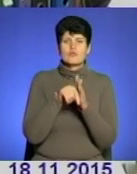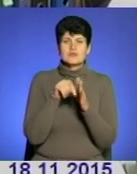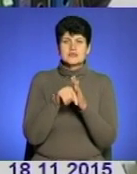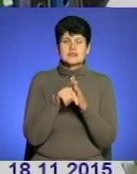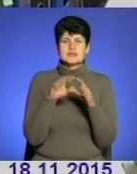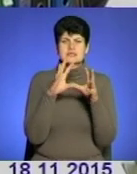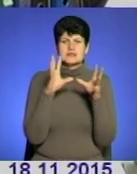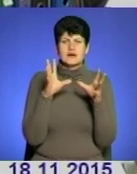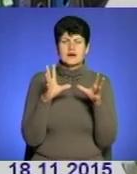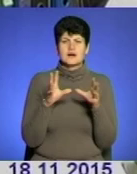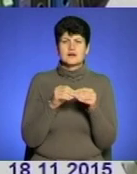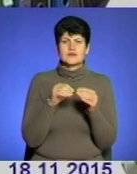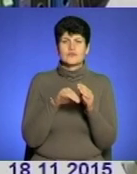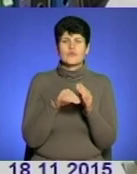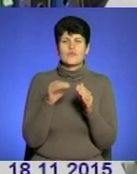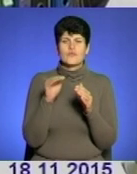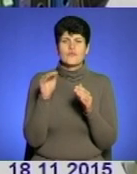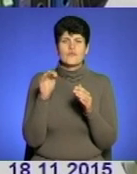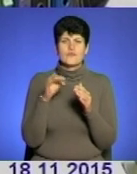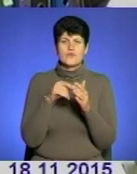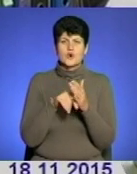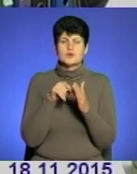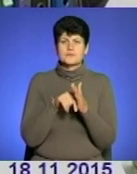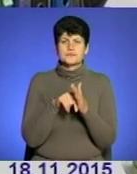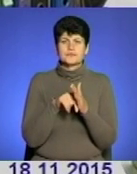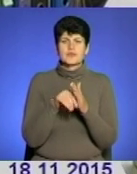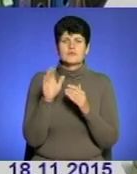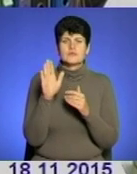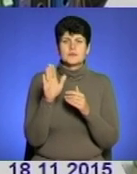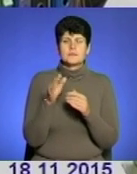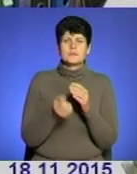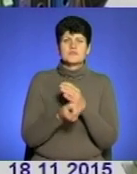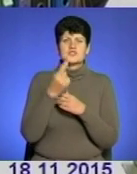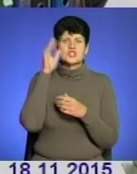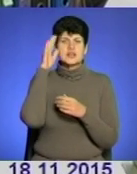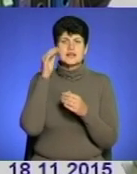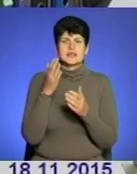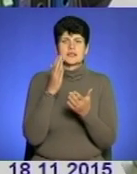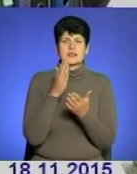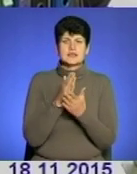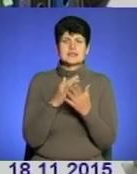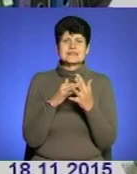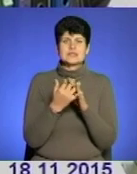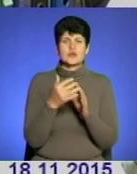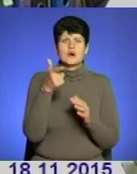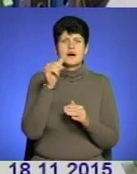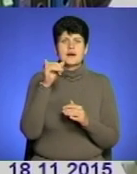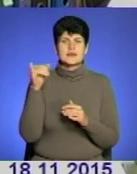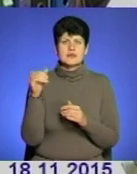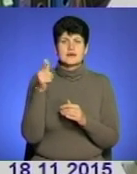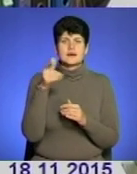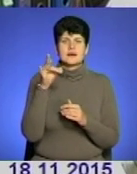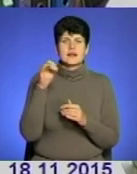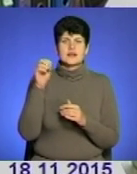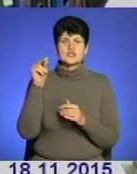загальніх кольних форм в одному дециметрі кубічному води. В природньому джерелі розташовано в селі Гаях Гречанських. В